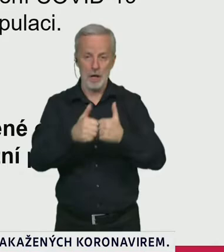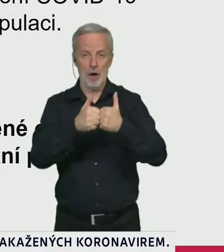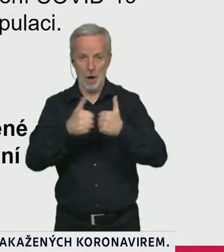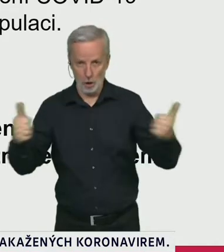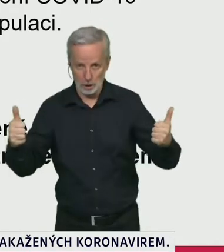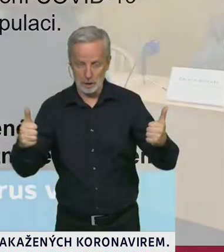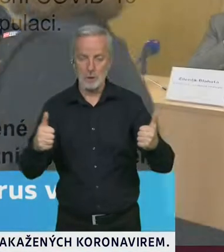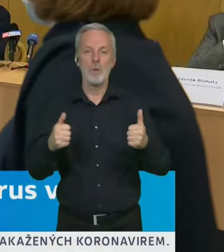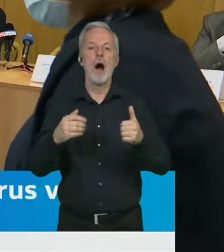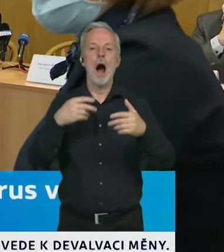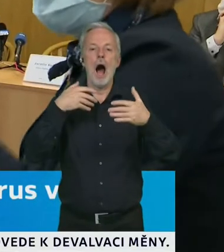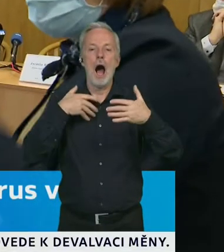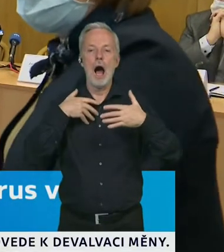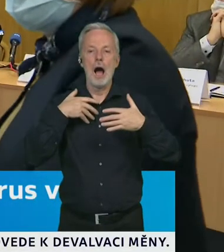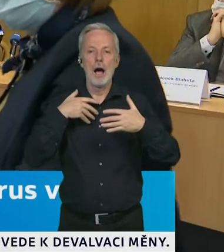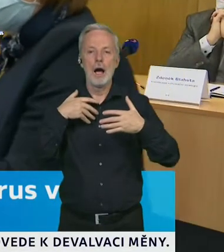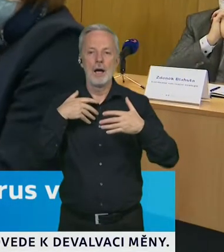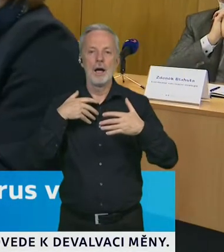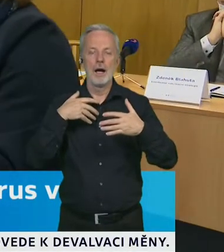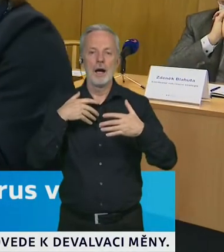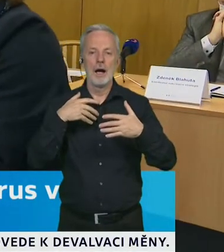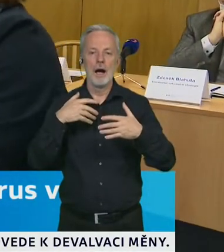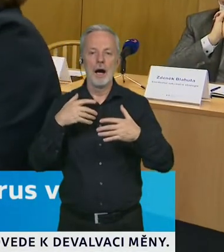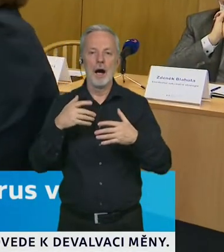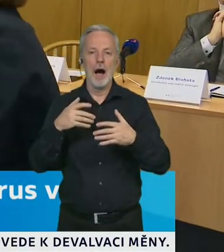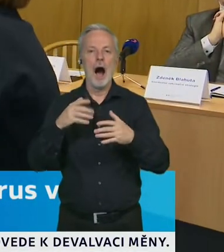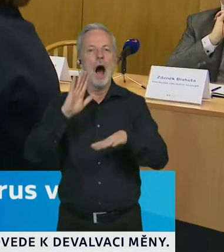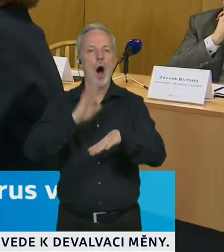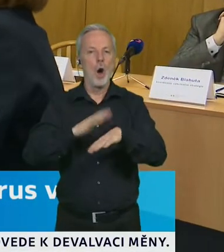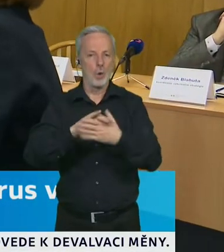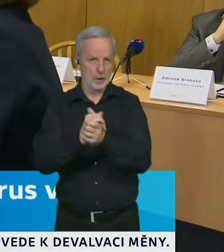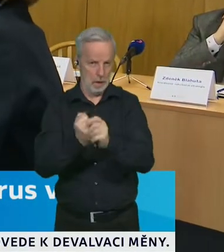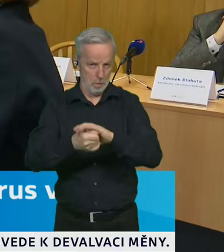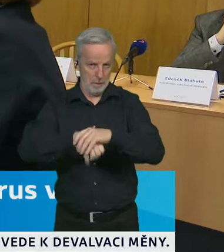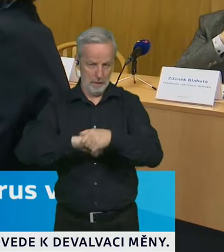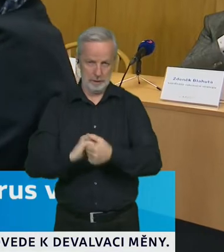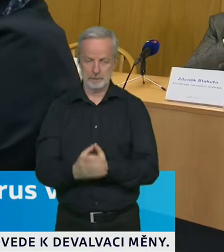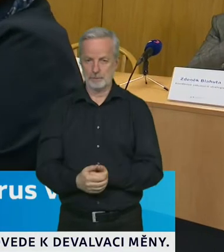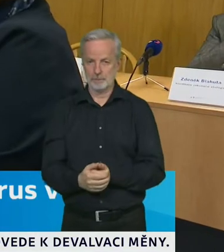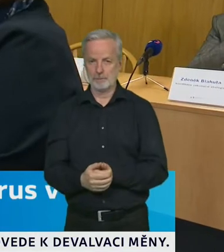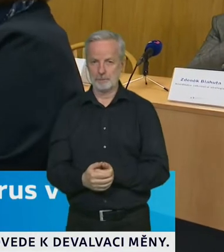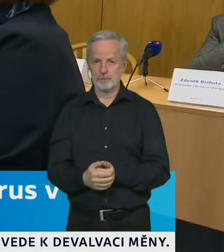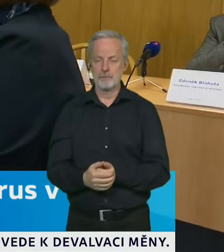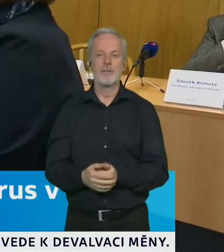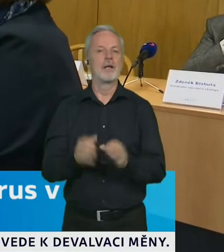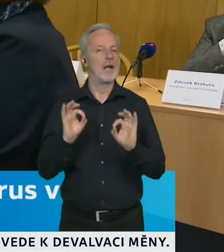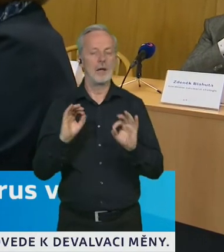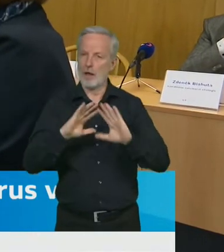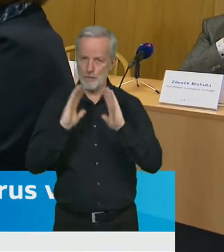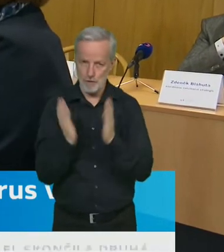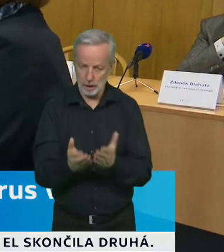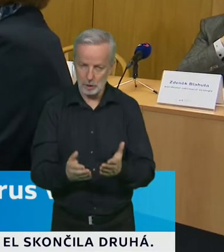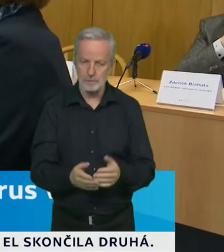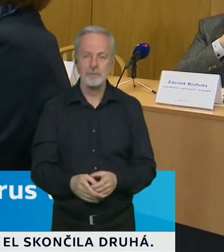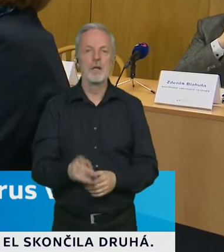hygiena, teda pardon, hygiena rukou. Tak to je za mě všechno a věřím, že když tato